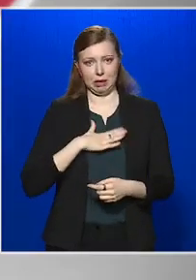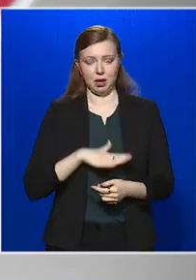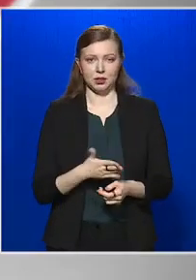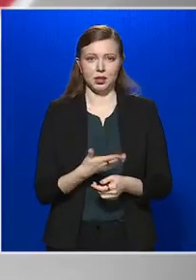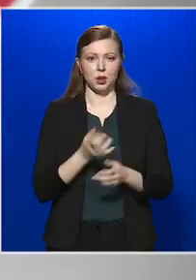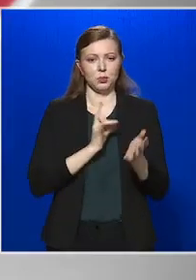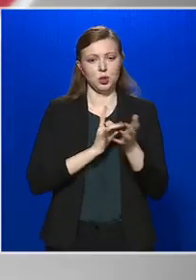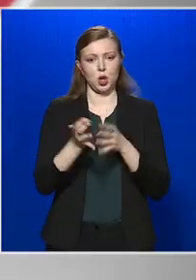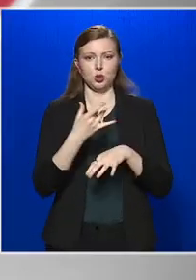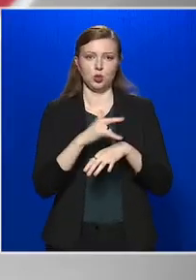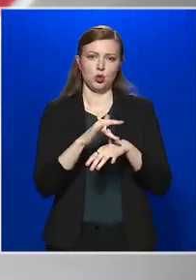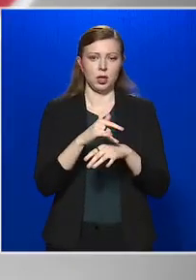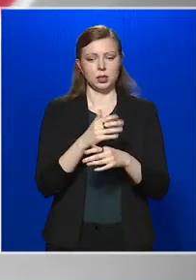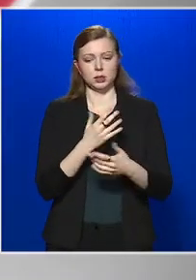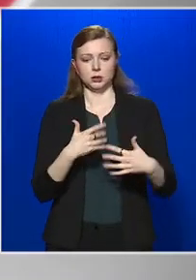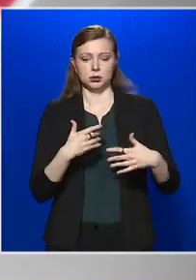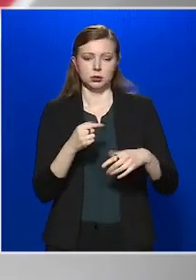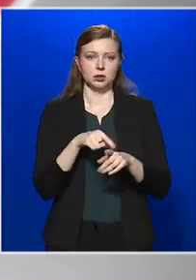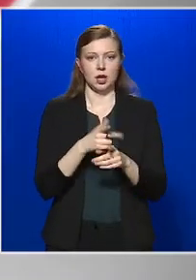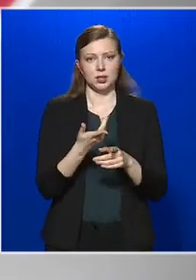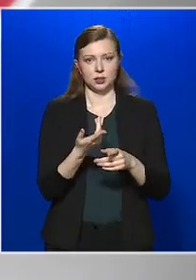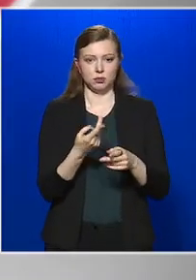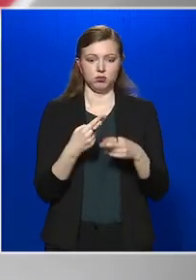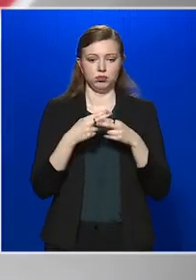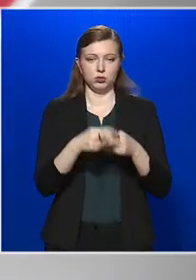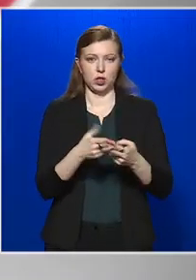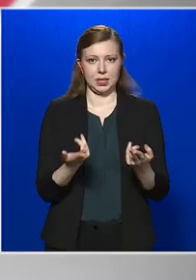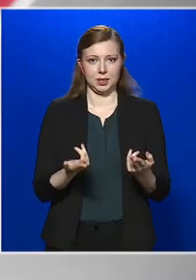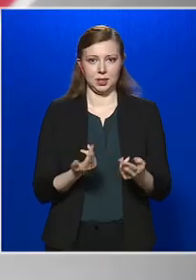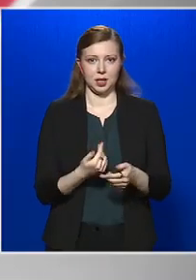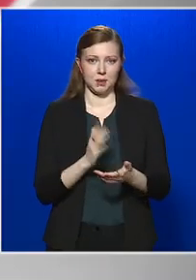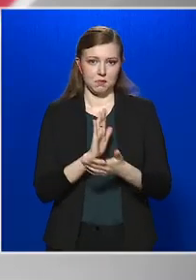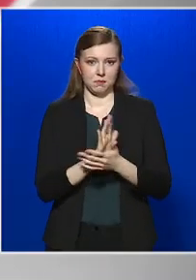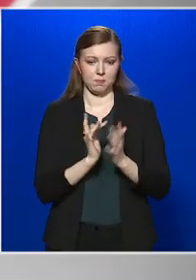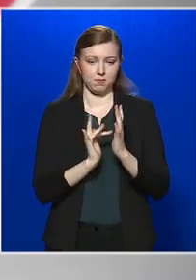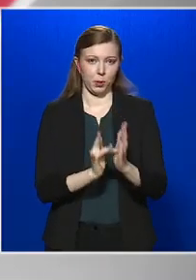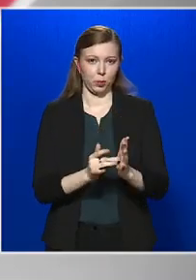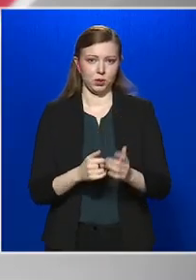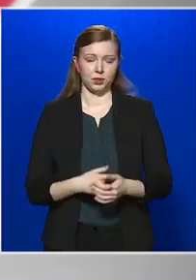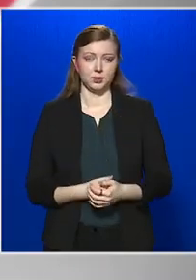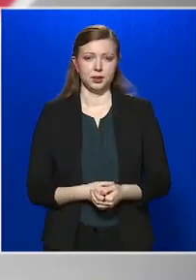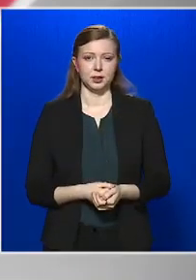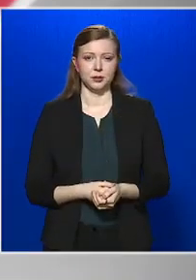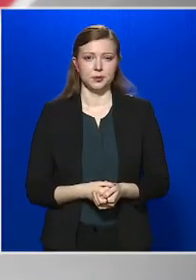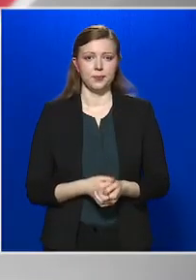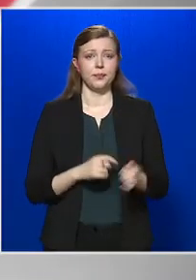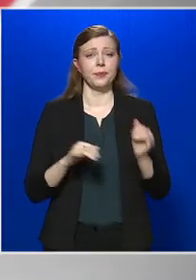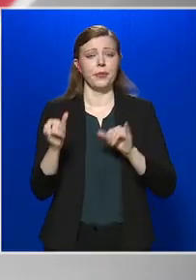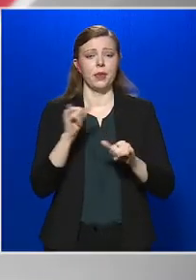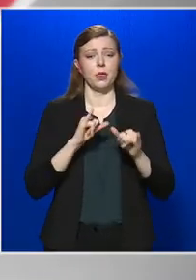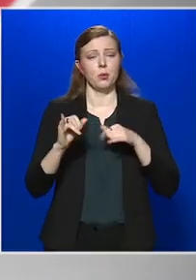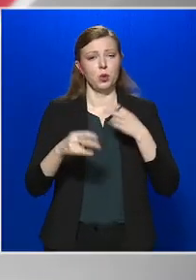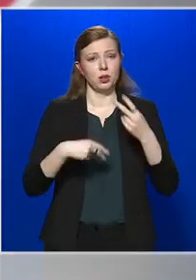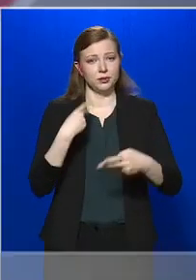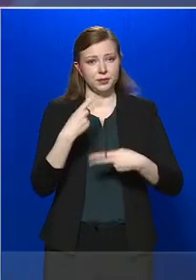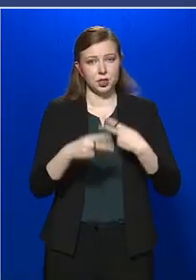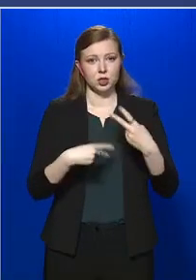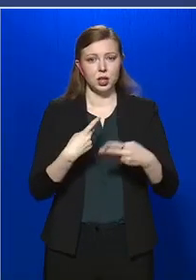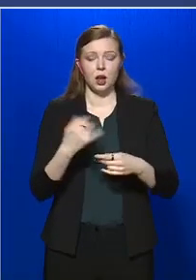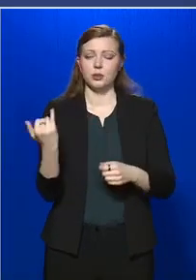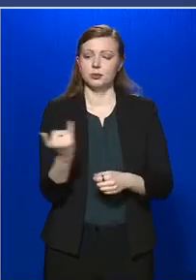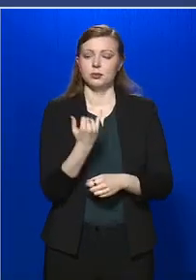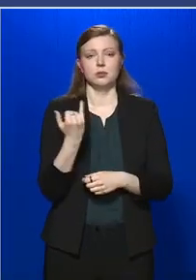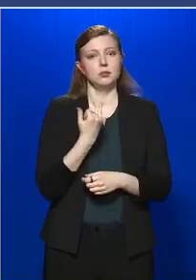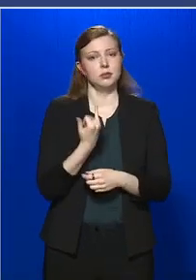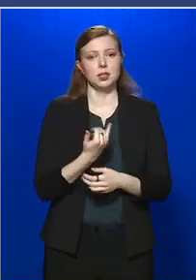gyors teszt tulajdonképpen ezt elősegíteni. A laboratóriumi vizsgálat mindig